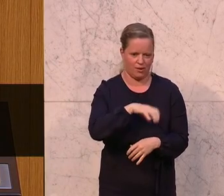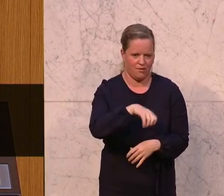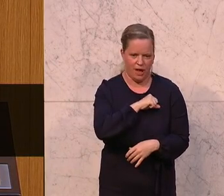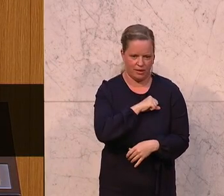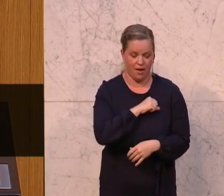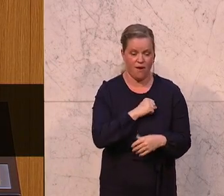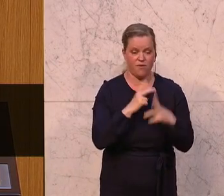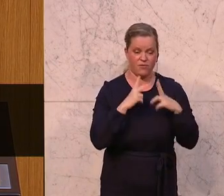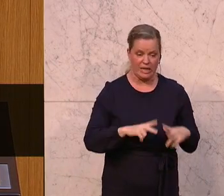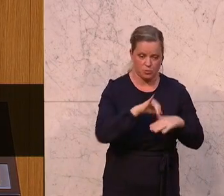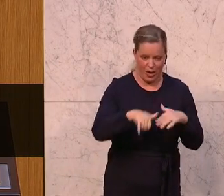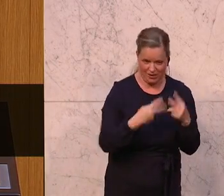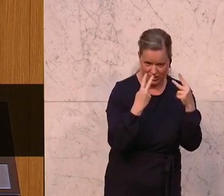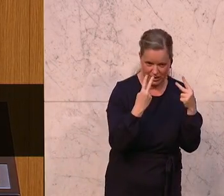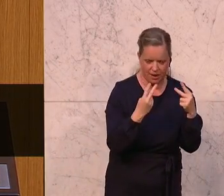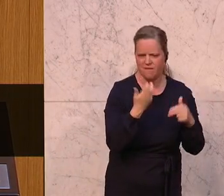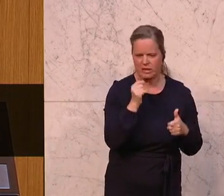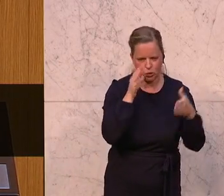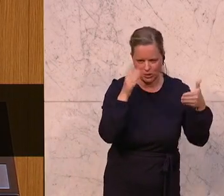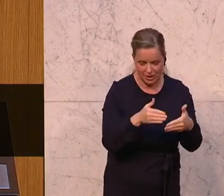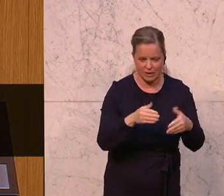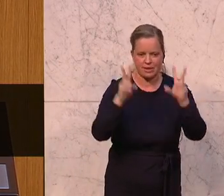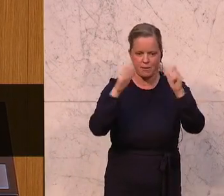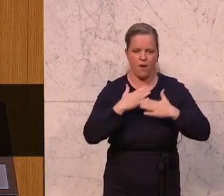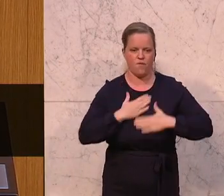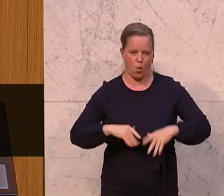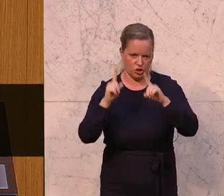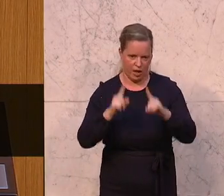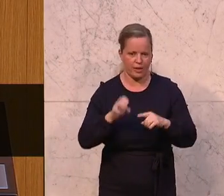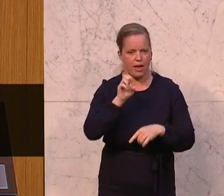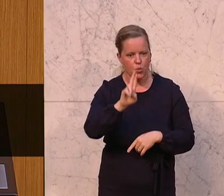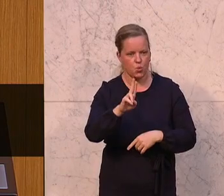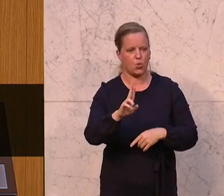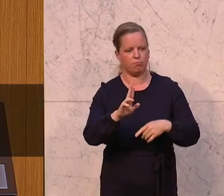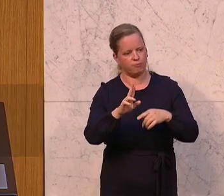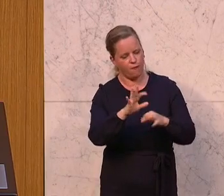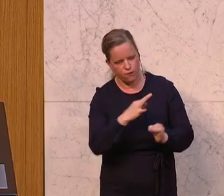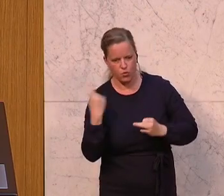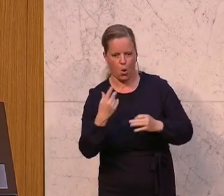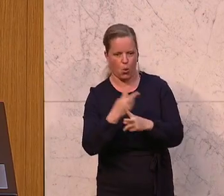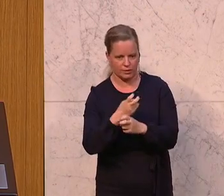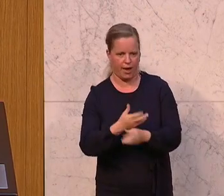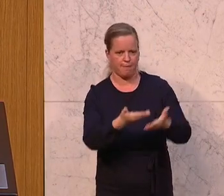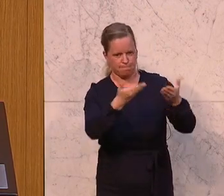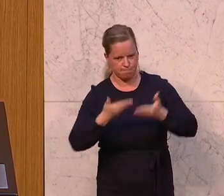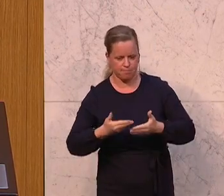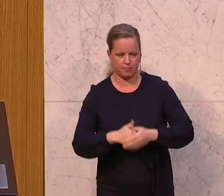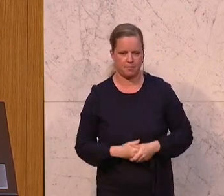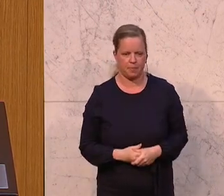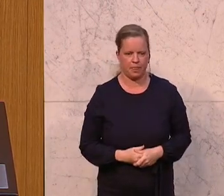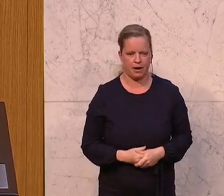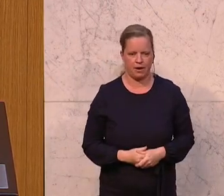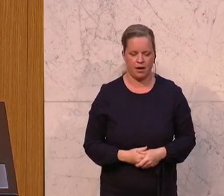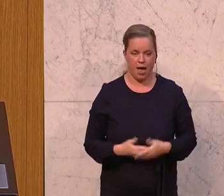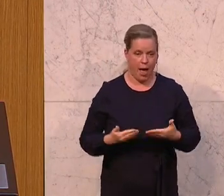Friedensprojekt konzentrieren, sondern vor allem auch auf den Wohlstand, den die EU in Österreich geschaffen hat. Heimische Exporte haben